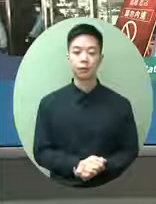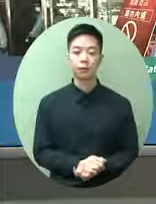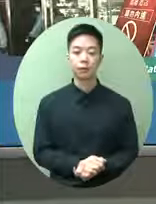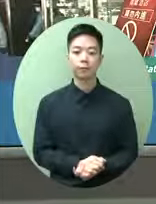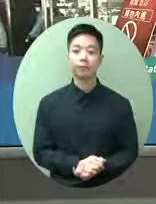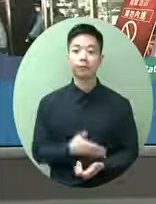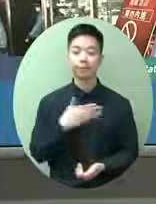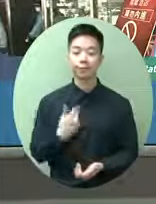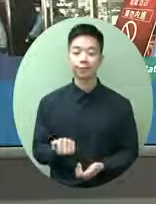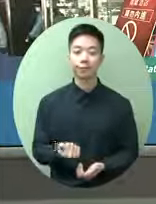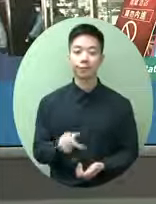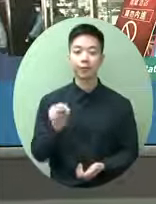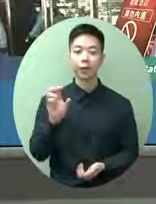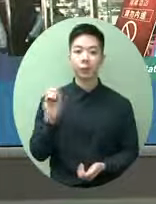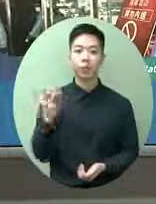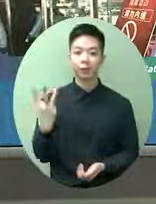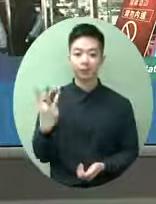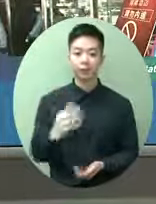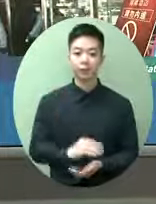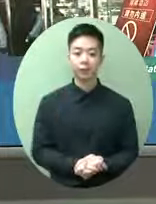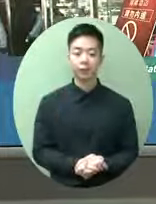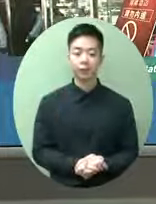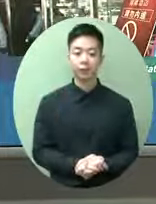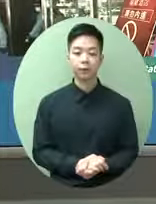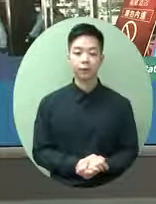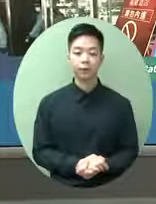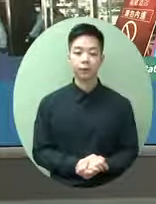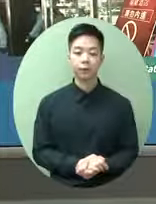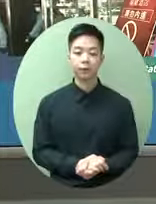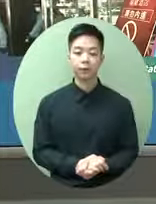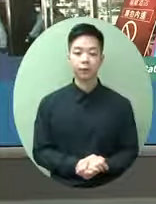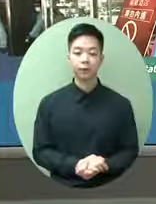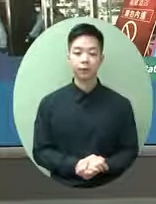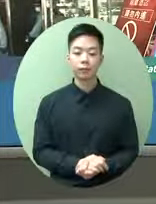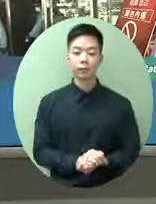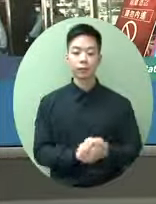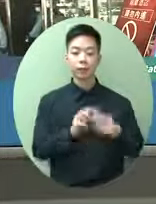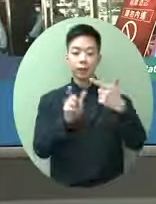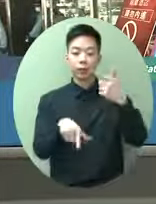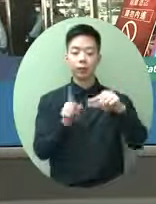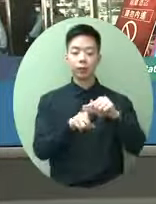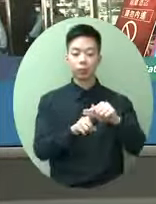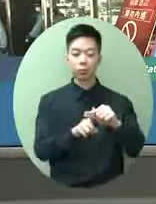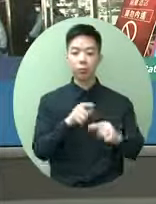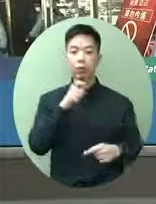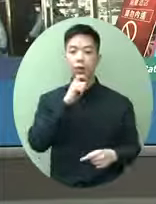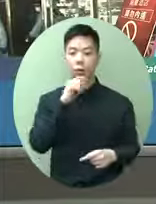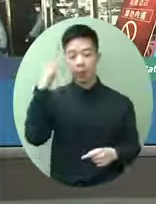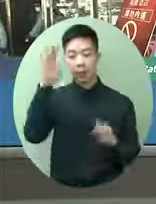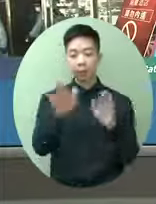請 林太 你好NOW TV想問一問 首先就是月中有明報報道就是政府高層